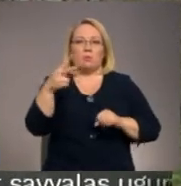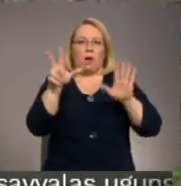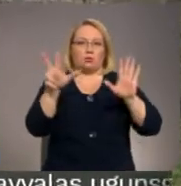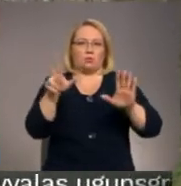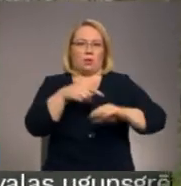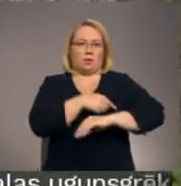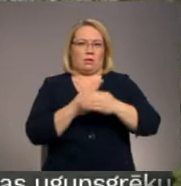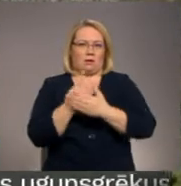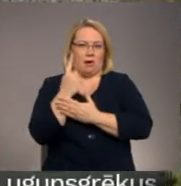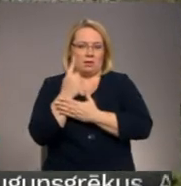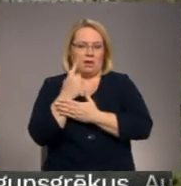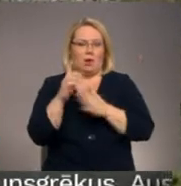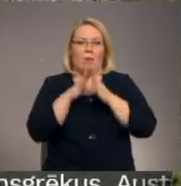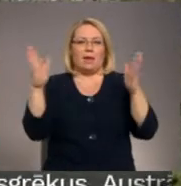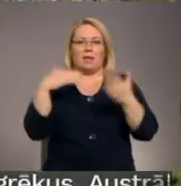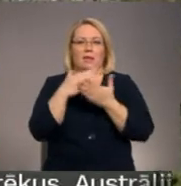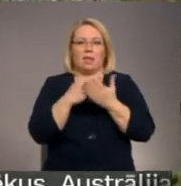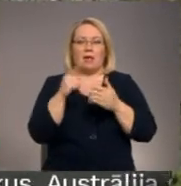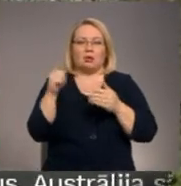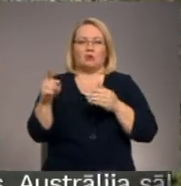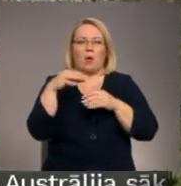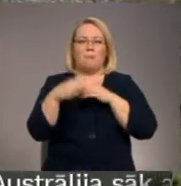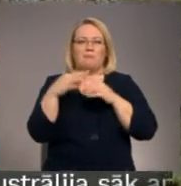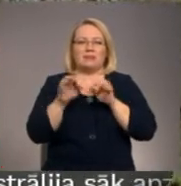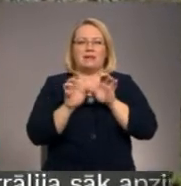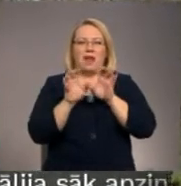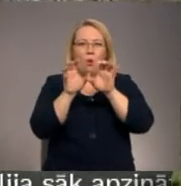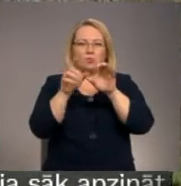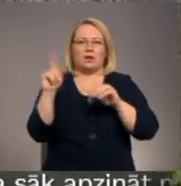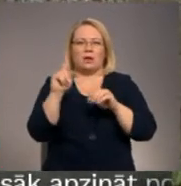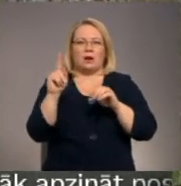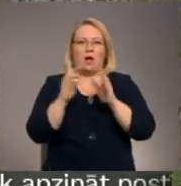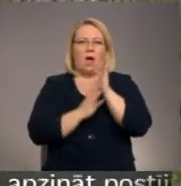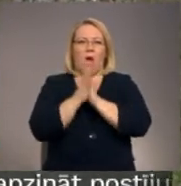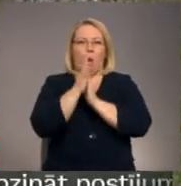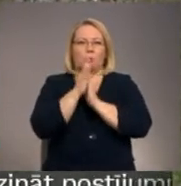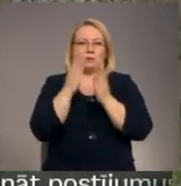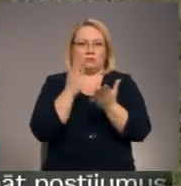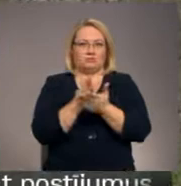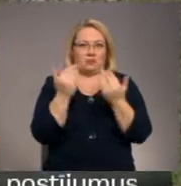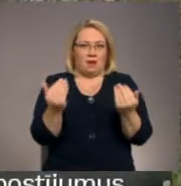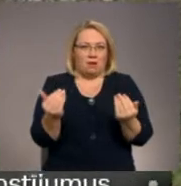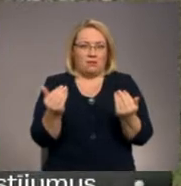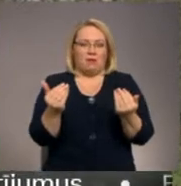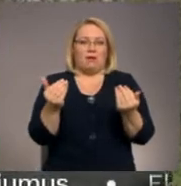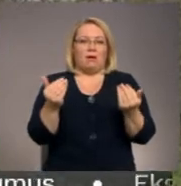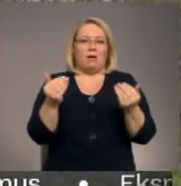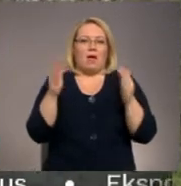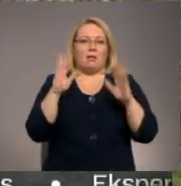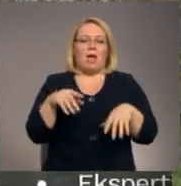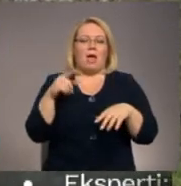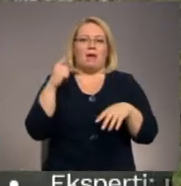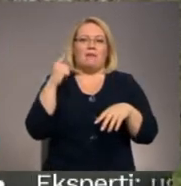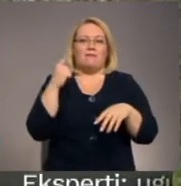Lielākā daļa mizgrauši šobrīd atrodas augsnē, un, lai viņi